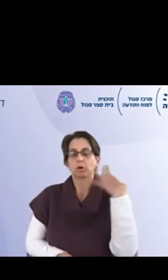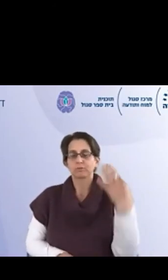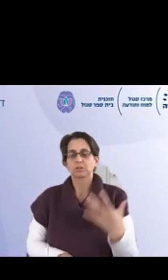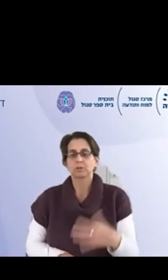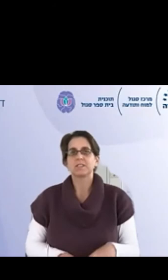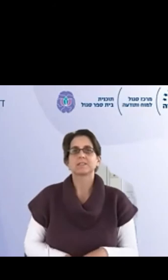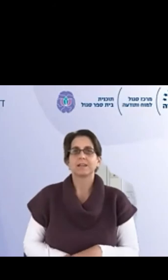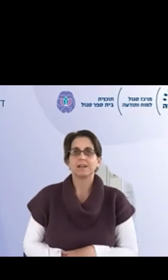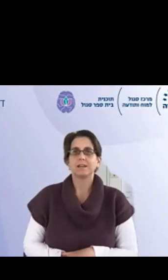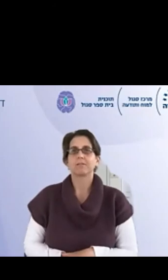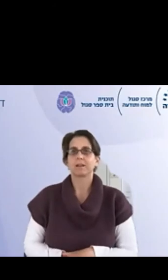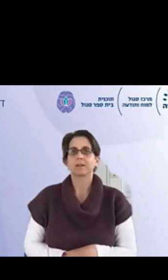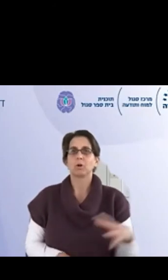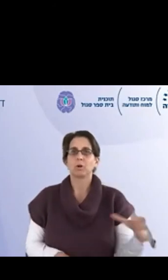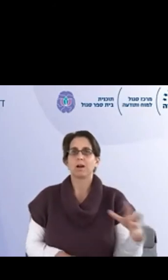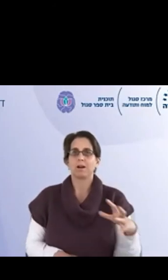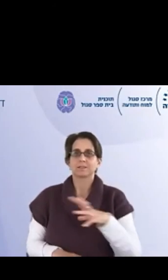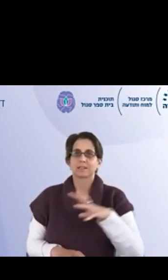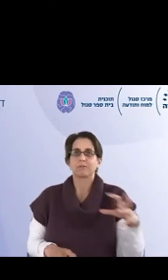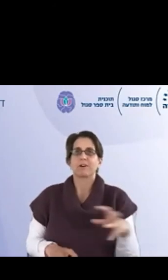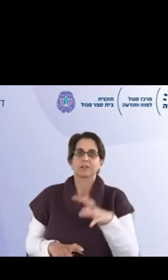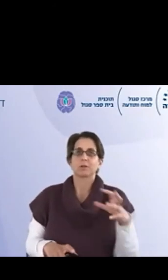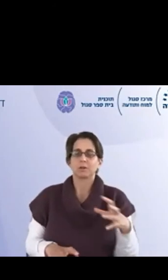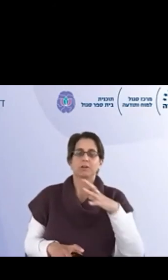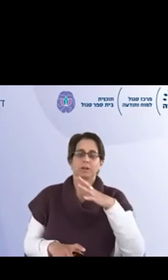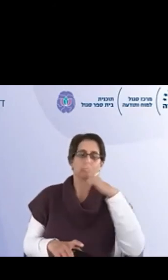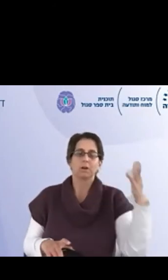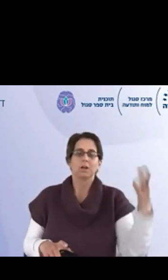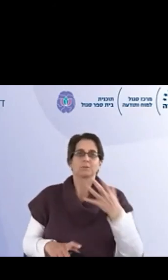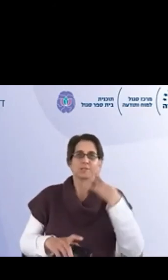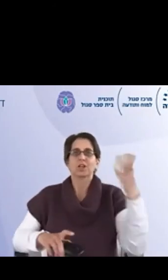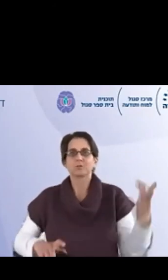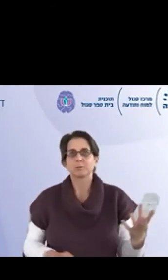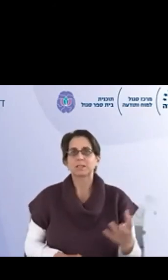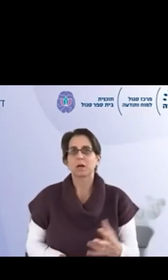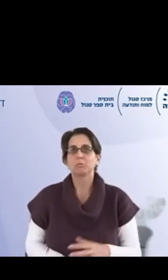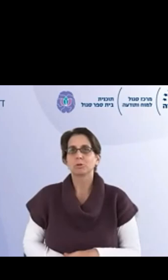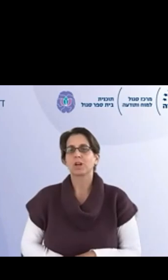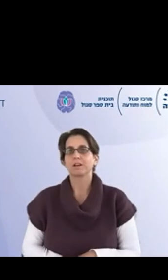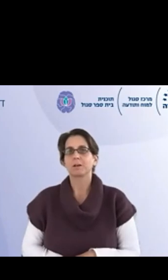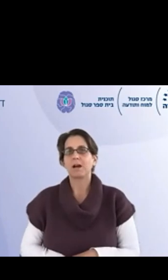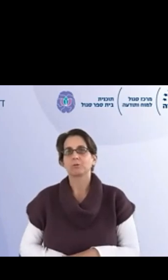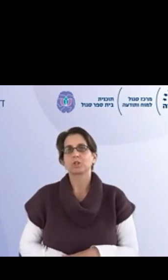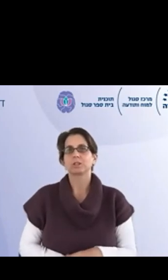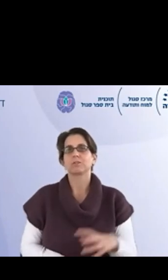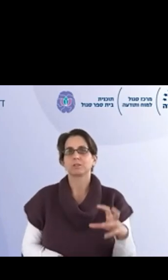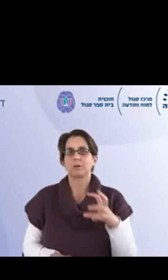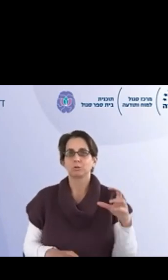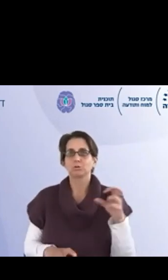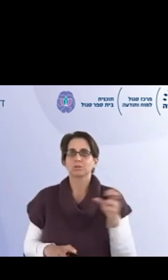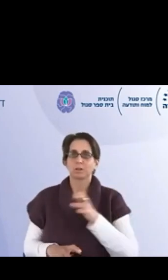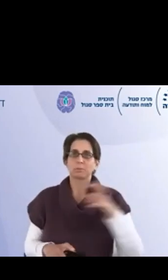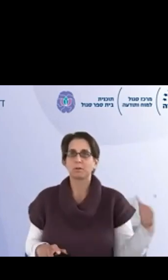הזאת, היא אונן דוחת את אנשים להצטיין, אבל היא גם יכולה קצת לפרק שאנחנו, הנושא שלנו זה בעצם החיבור של הרקמה האנושית,